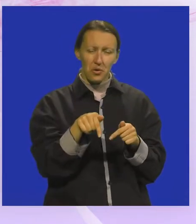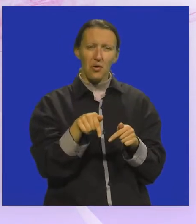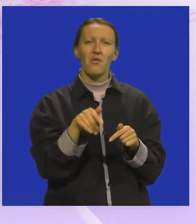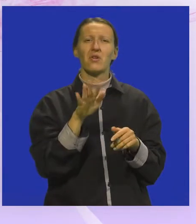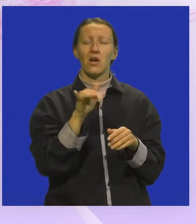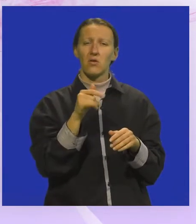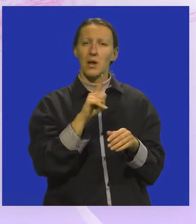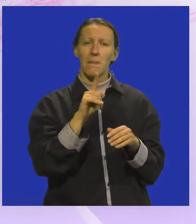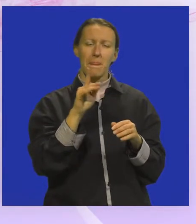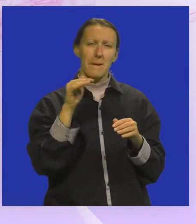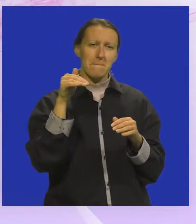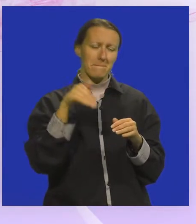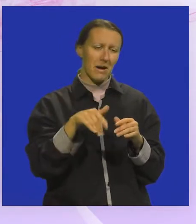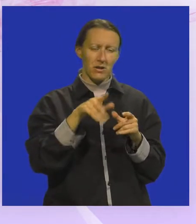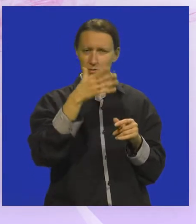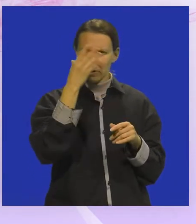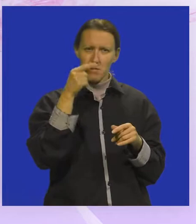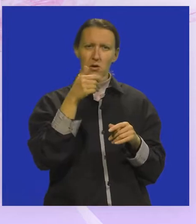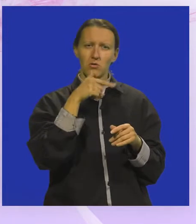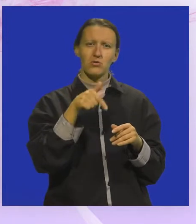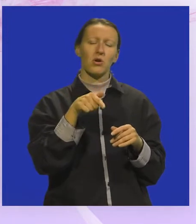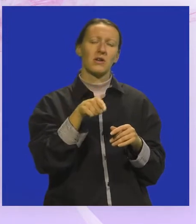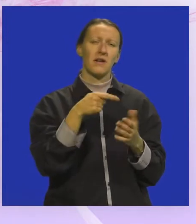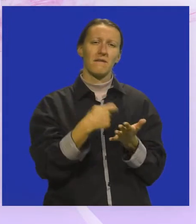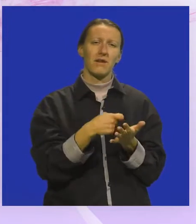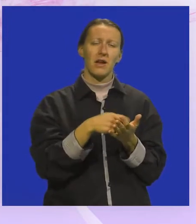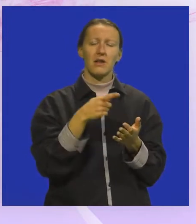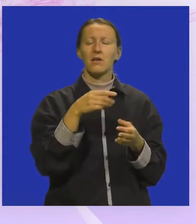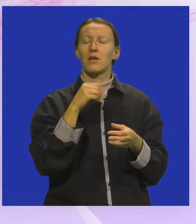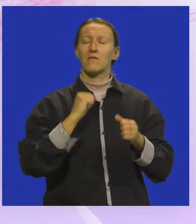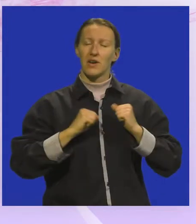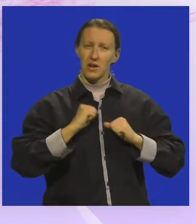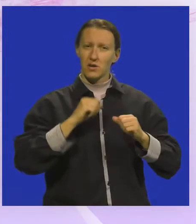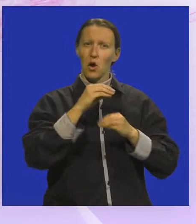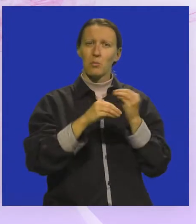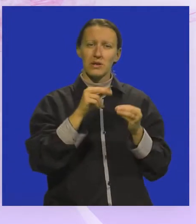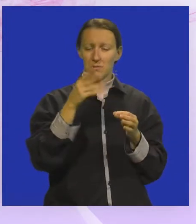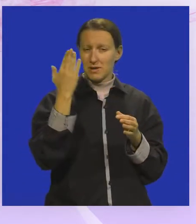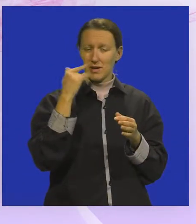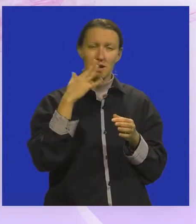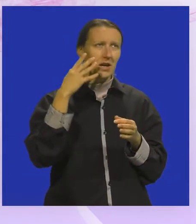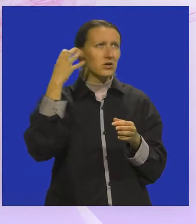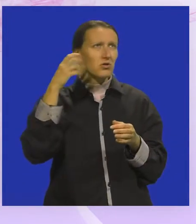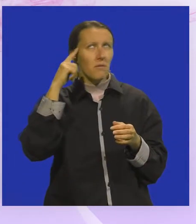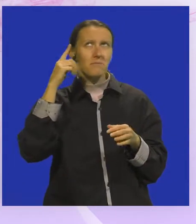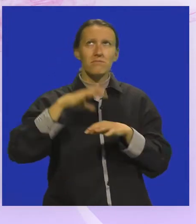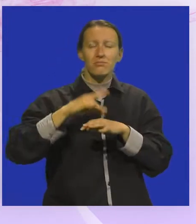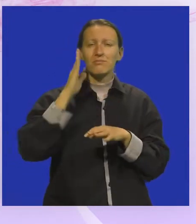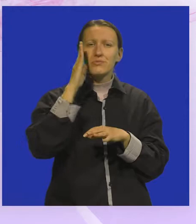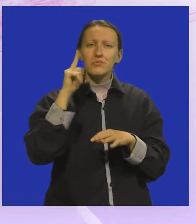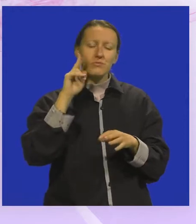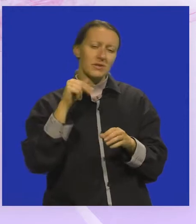tako da ne padne u zaborav, ono što su te vrijedne obitelji iz Umaške prošlosti imali nekakve snove, viziju,